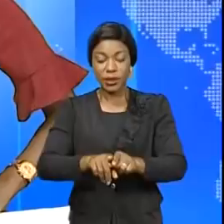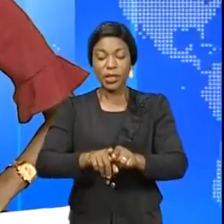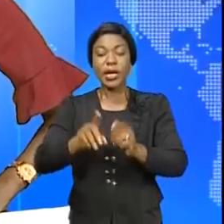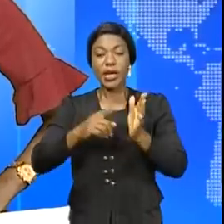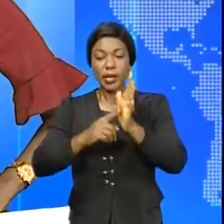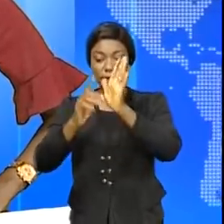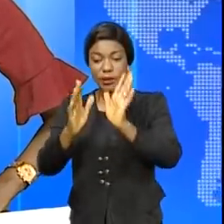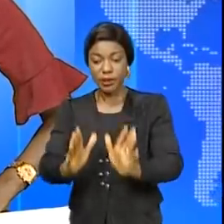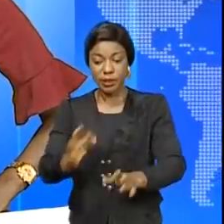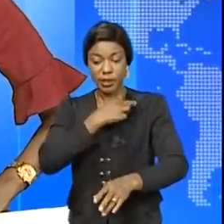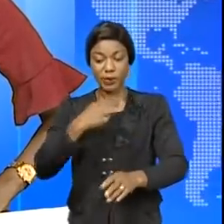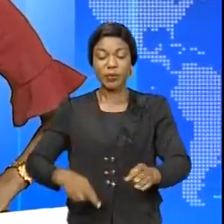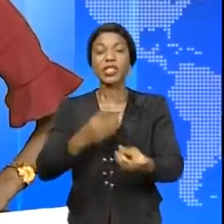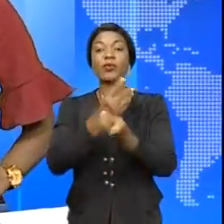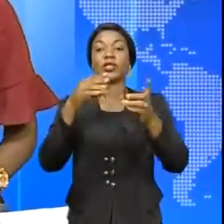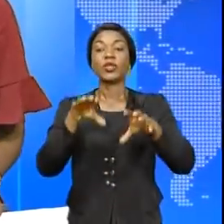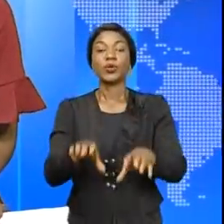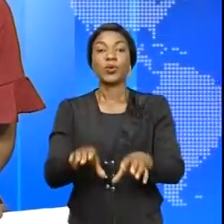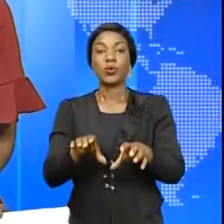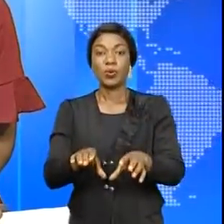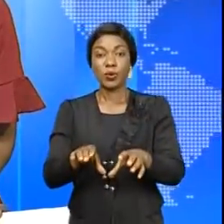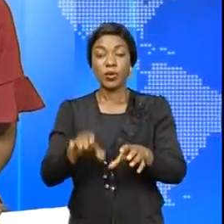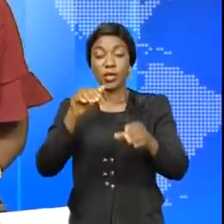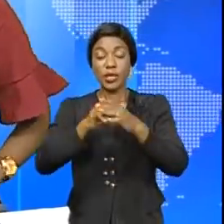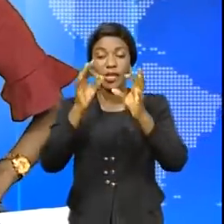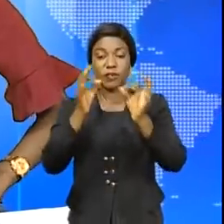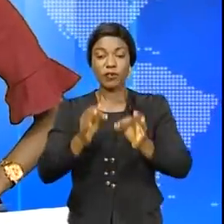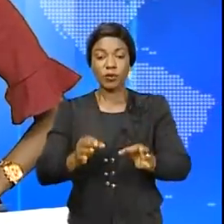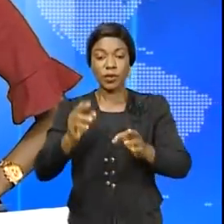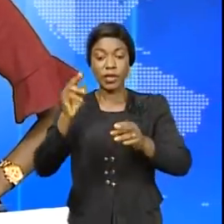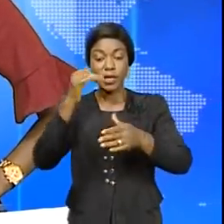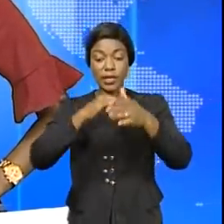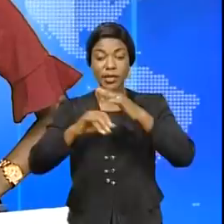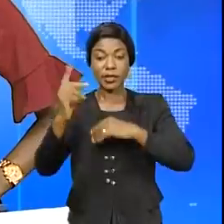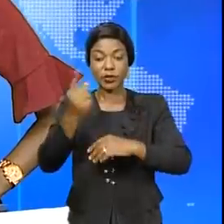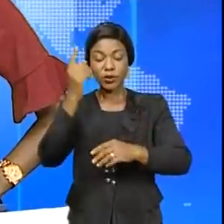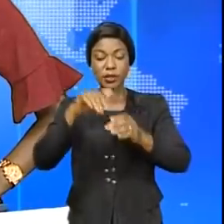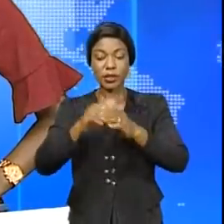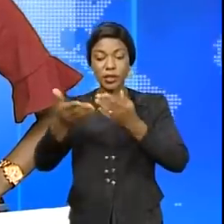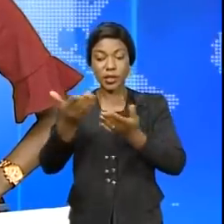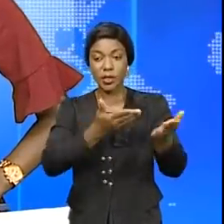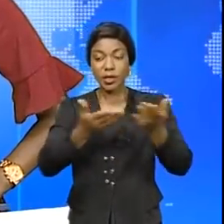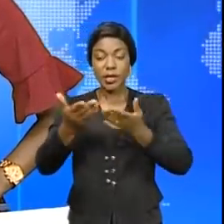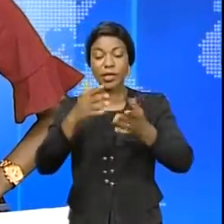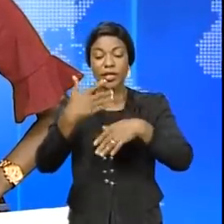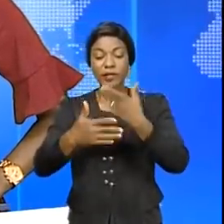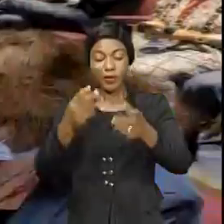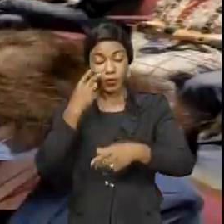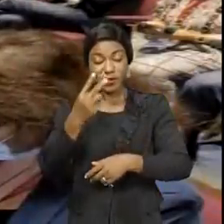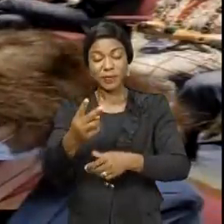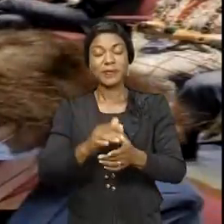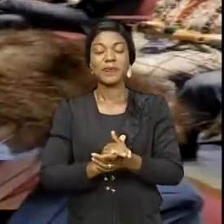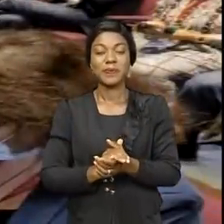a représenté la République démocratique d'Ikongo au Forum international sur le climat des affaires. Sylvie Moimbo et Fifi Bokeme.